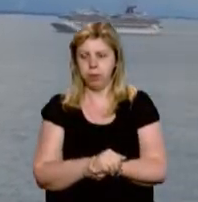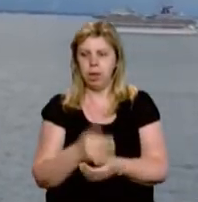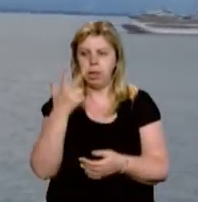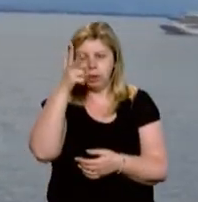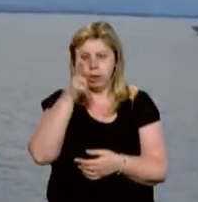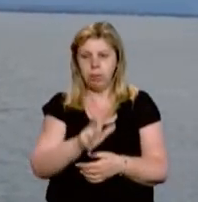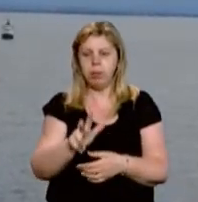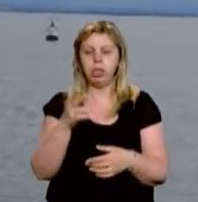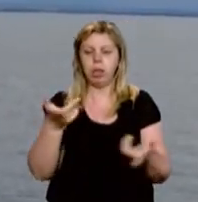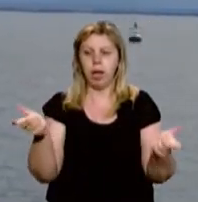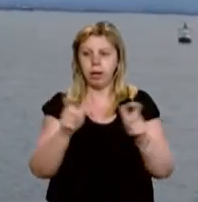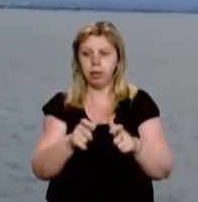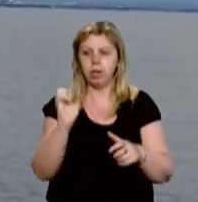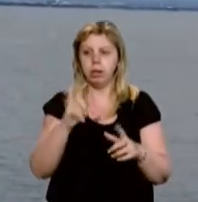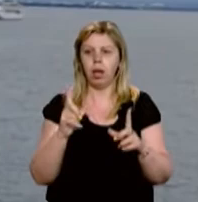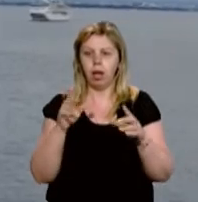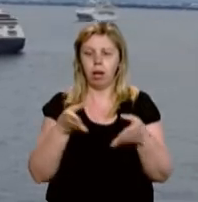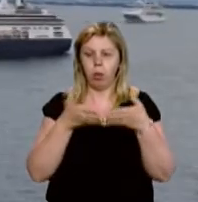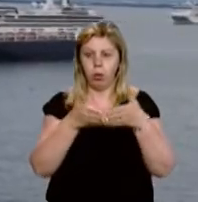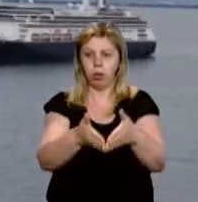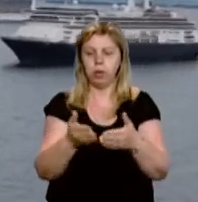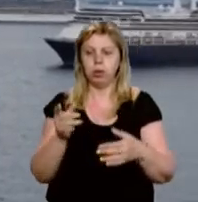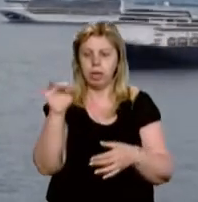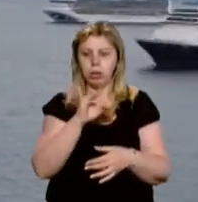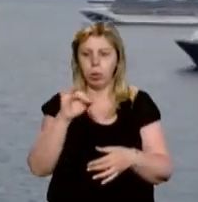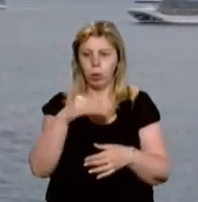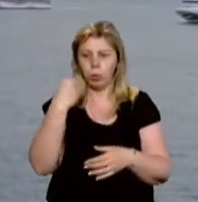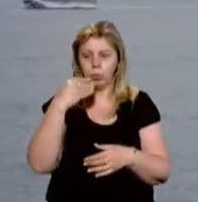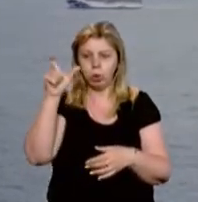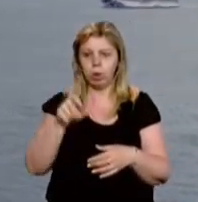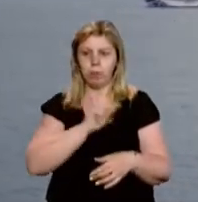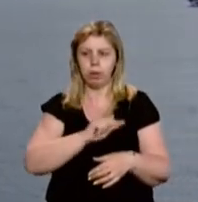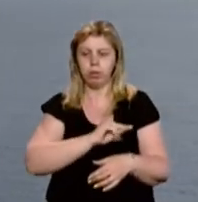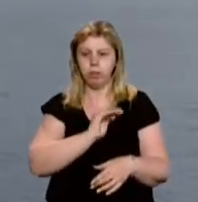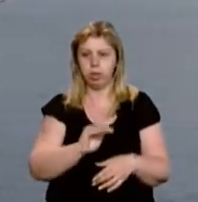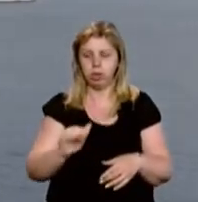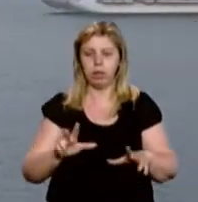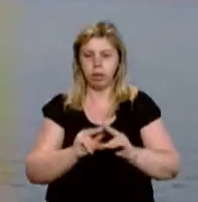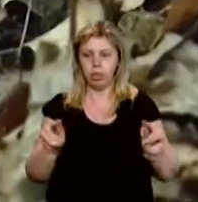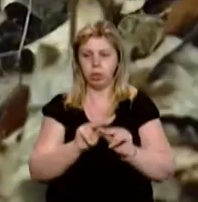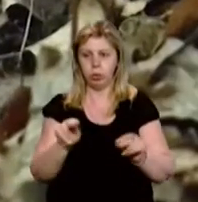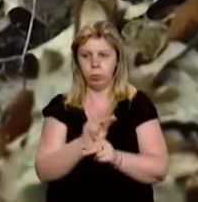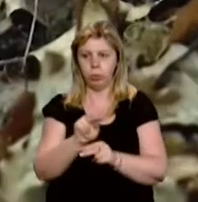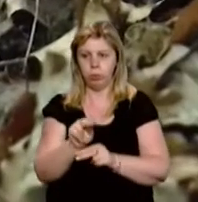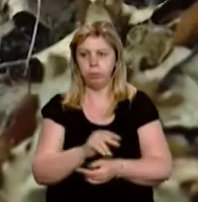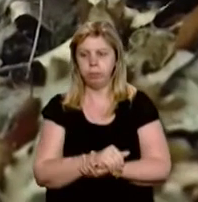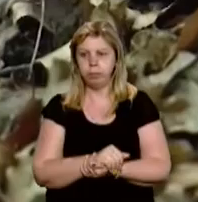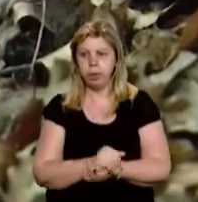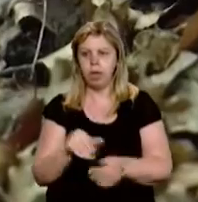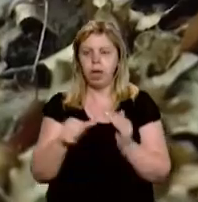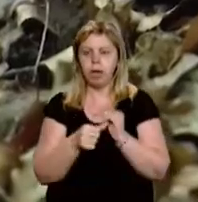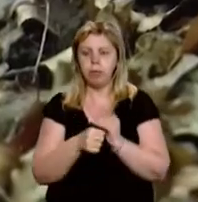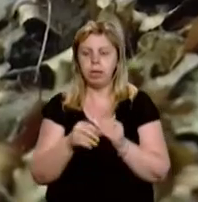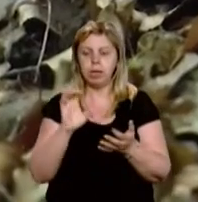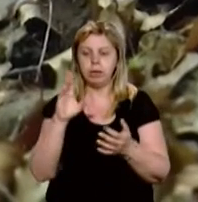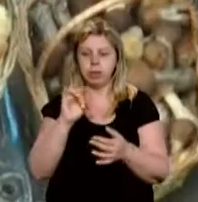Тримісячний карантин на круїзному лайнері. Історія Ужгородка, яка працює дитячим інструктором. Грибний